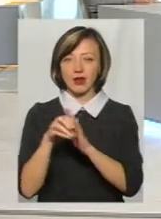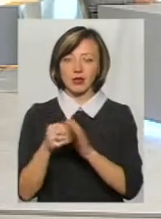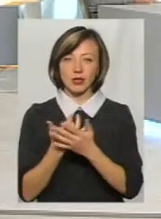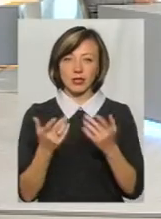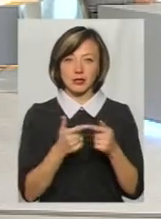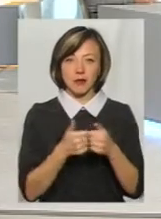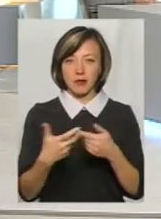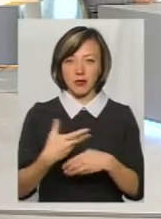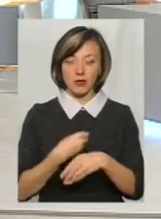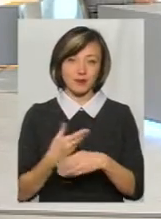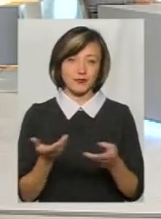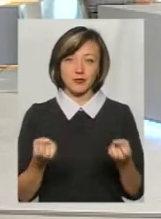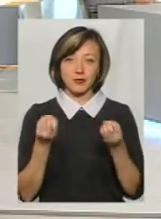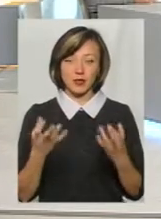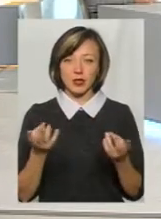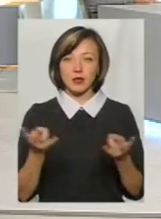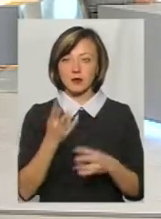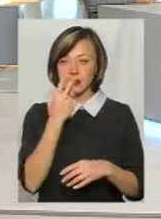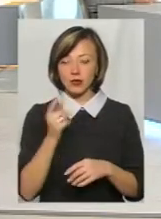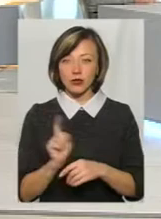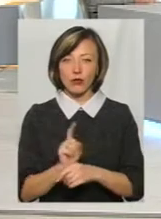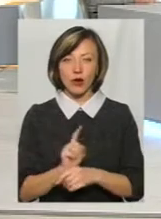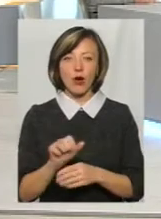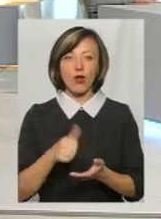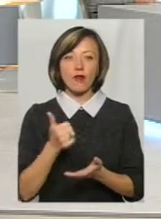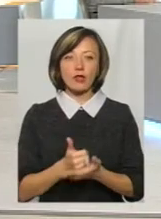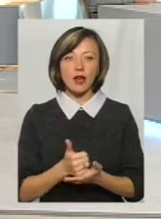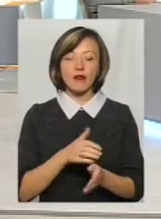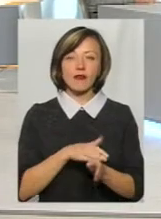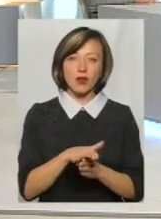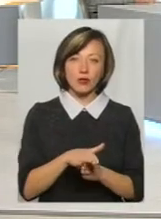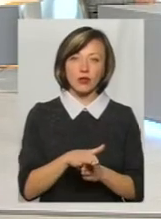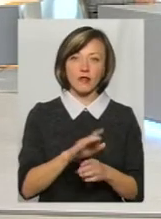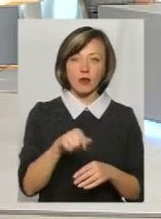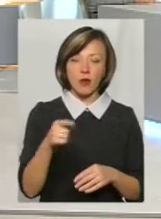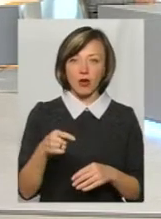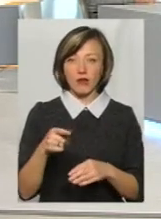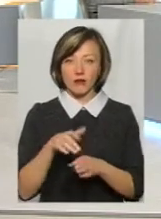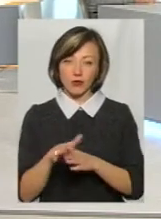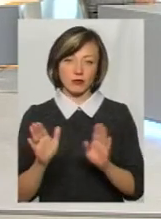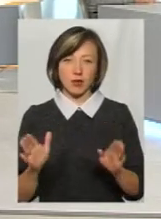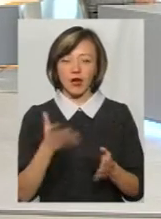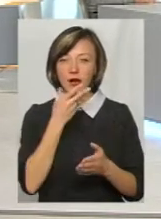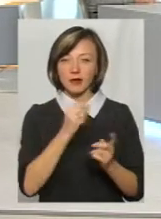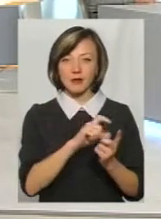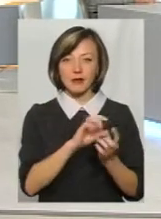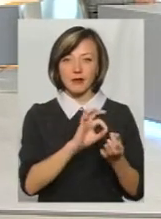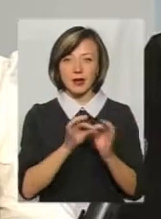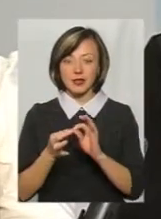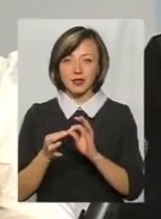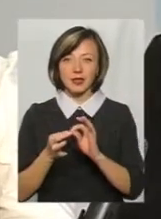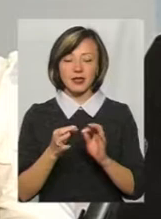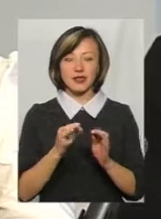Хтось мені там платить і так далі. До цього просто потрібно звикнути, це нормально. Головне, виконують вимоги, то виконують. До речі, є гарна приказка, якщо не помиляюсь, Юзеф